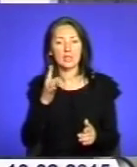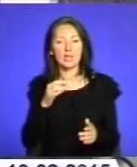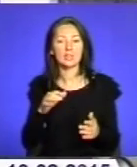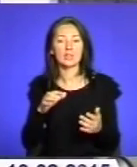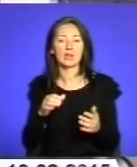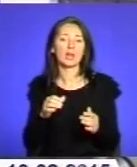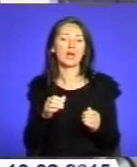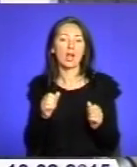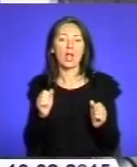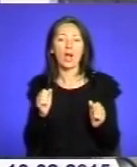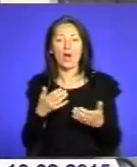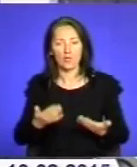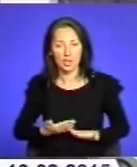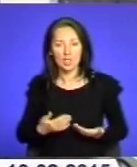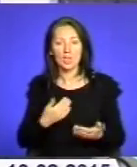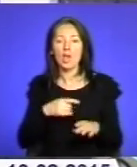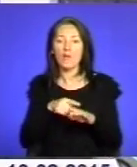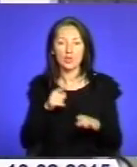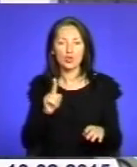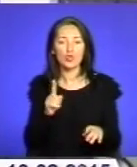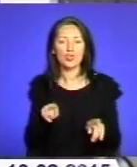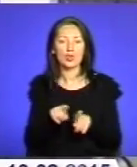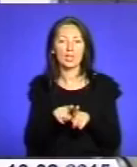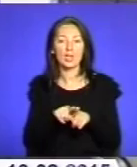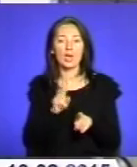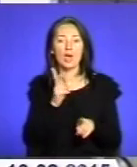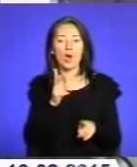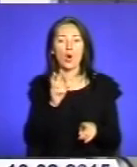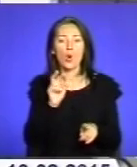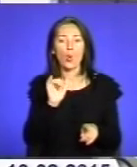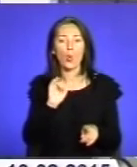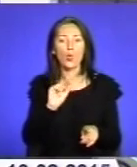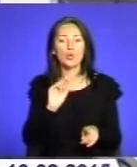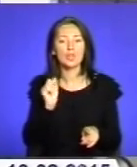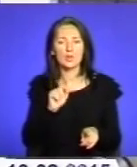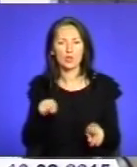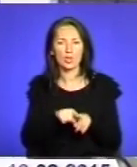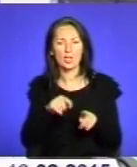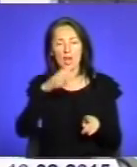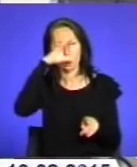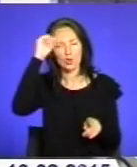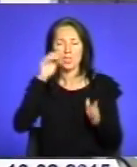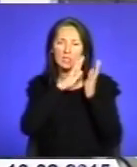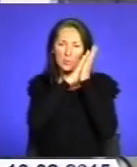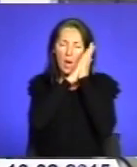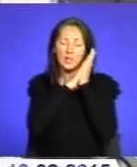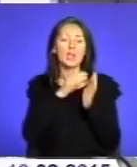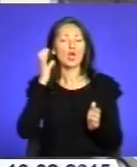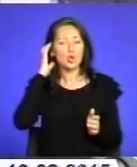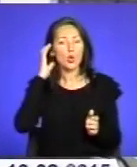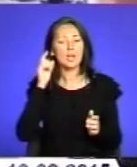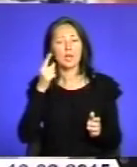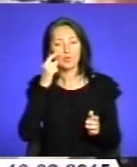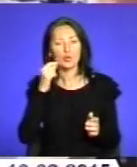Кочівлю, і перший раз війти я відчув, що таке Кочівля, що таке воно ще спасти, що таке слухати ту мелодію бджоли, мелодію